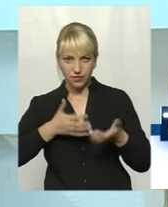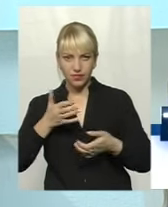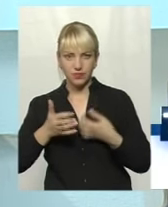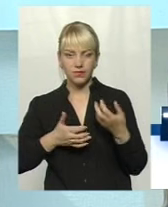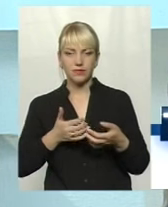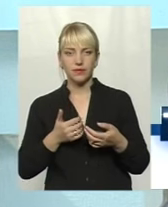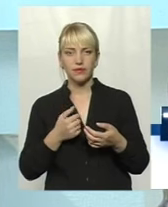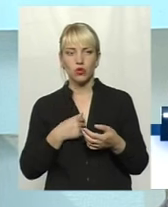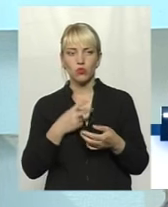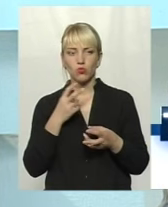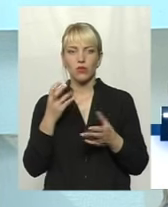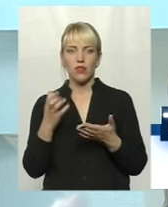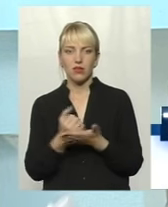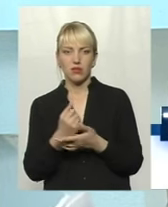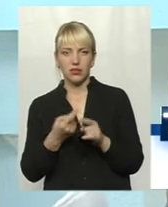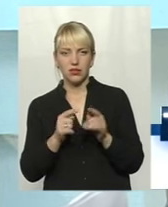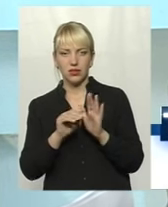документи.